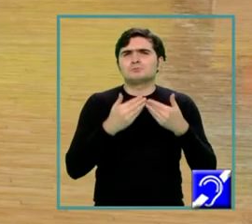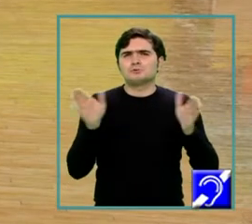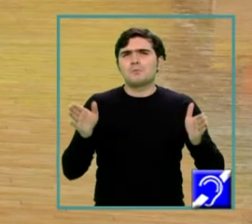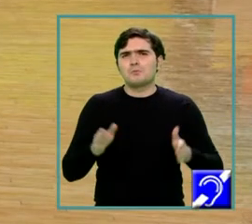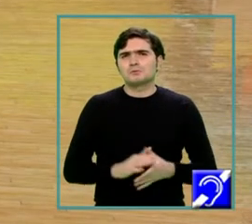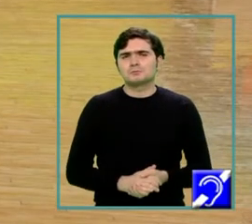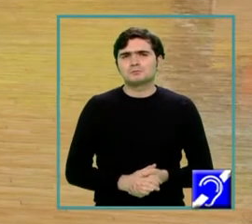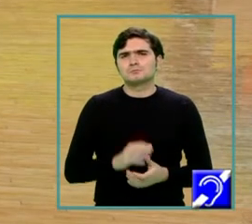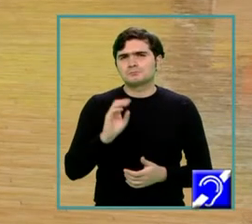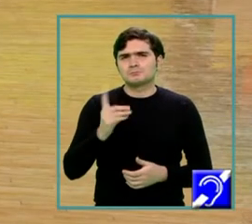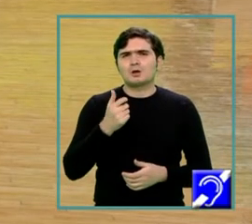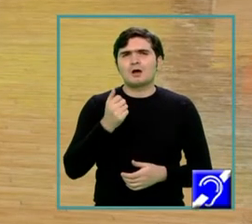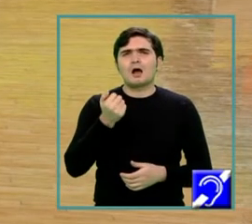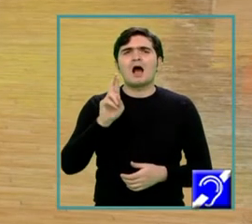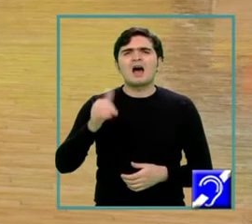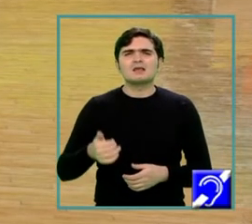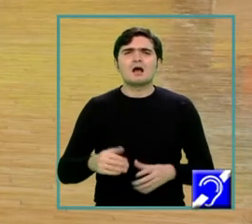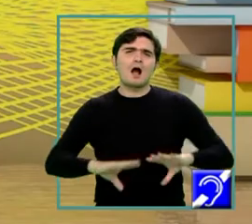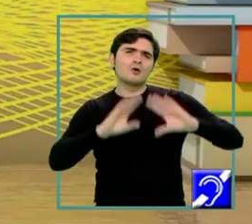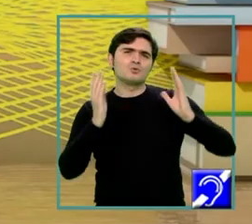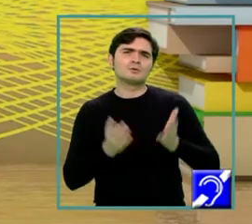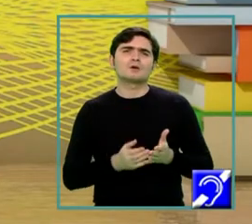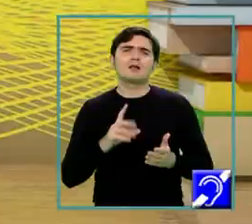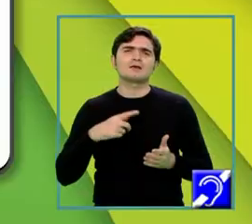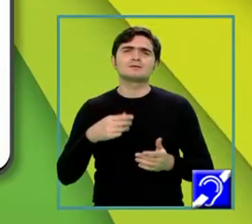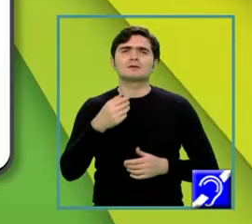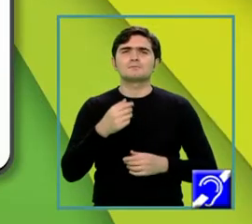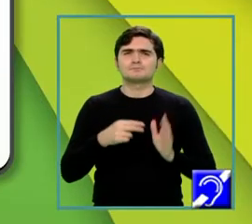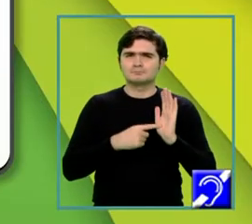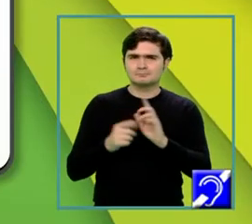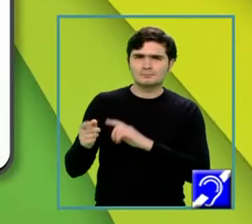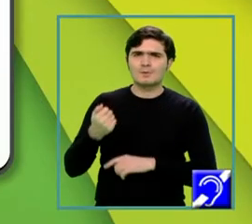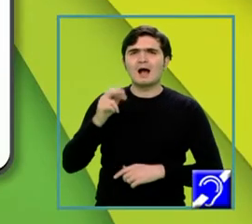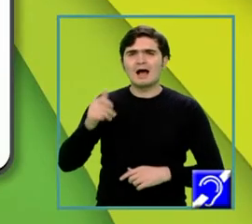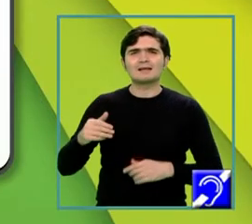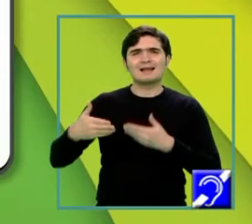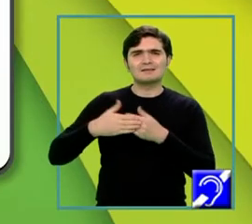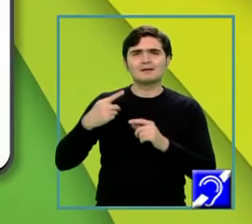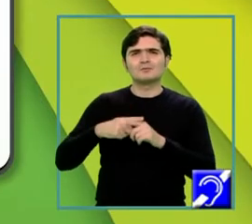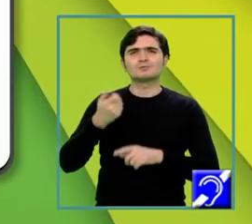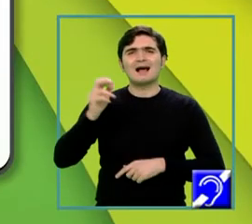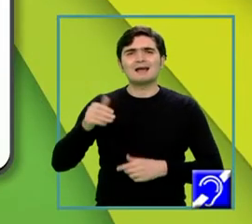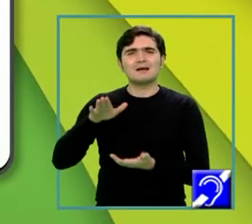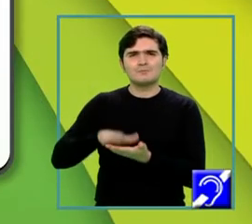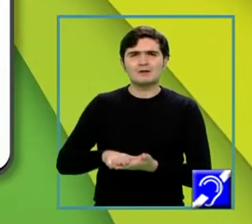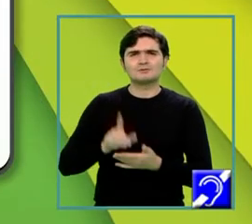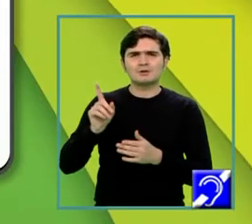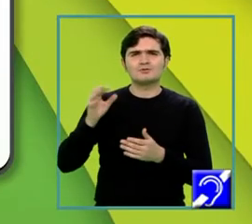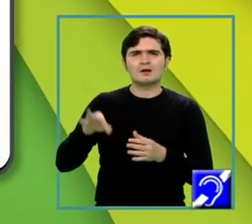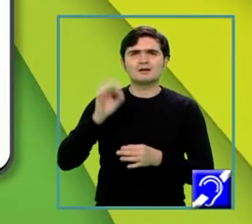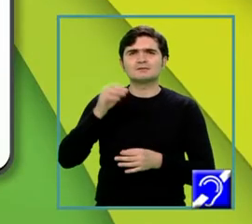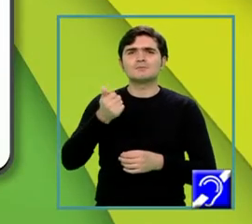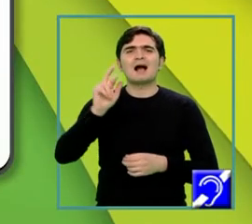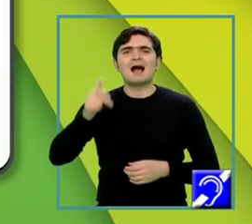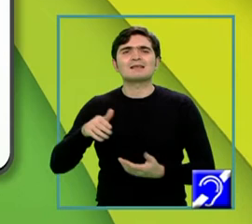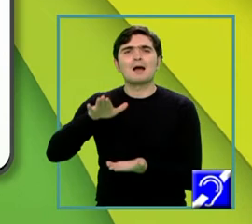area totală este area laterală plus area bazei și de aici scoatem foarte ușor area bazei care